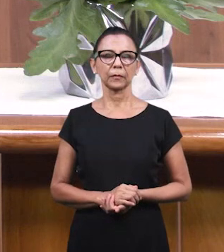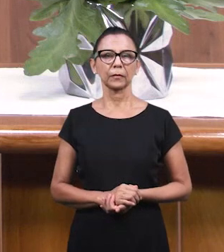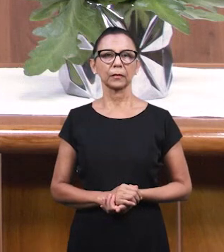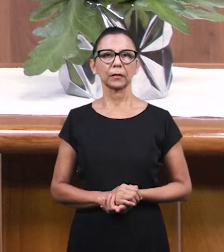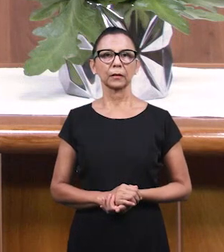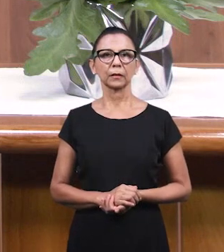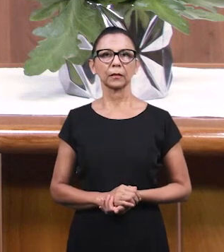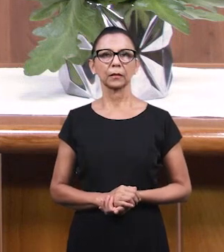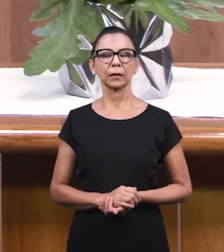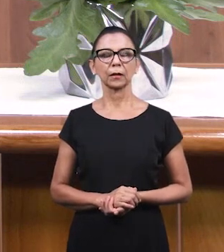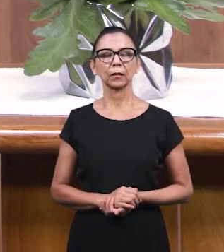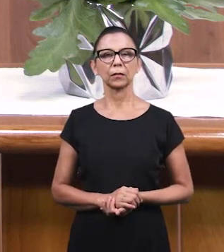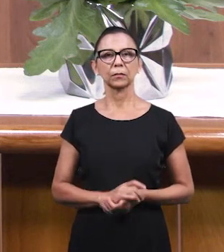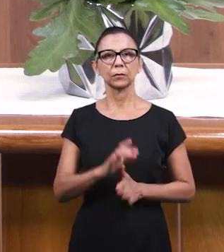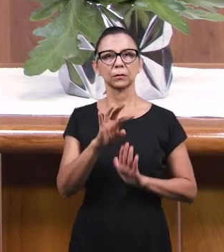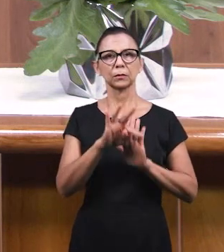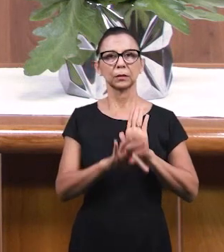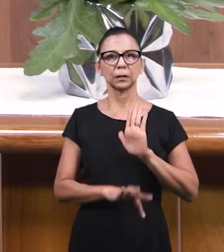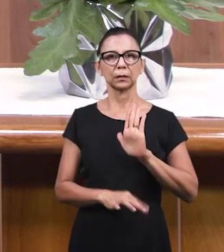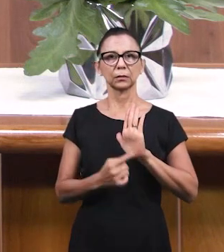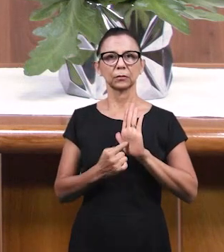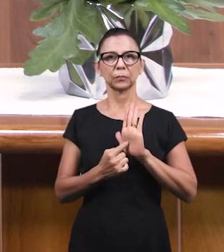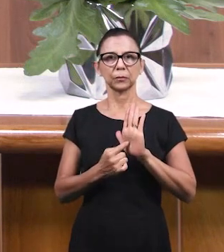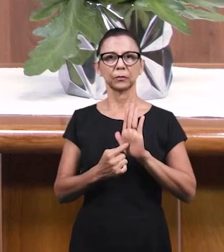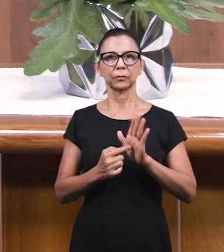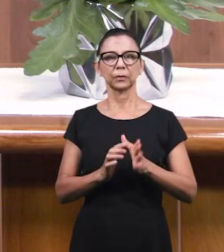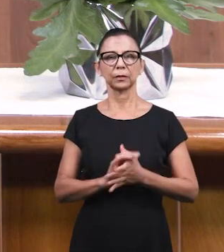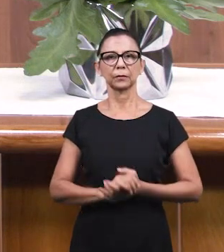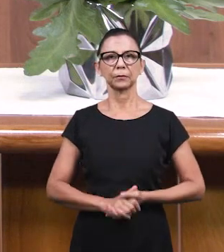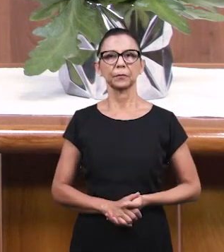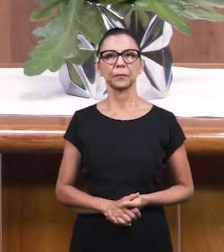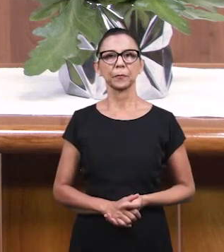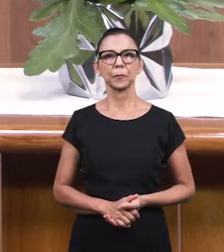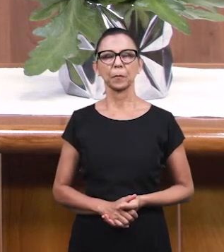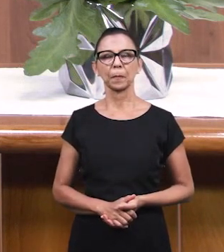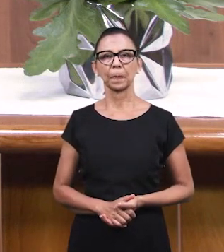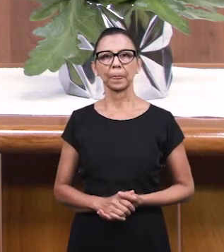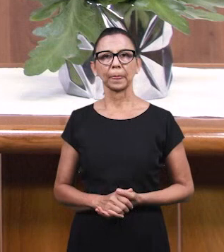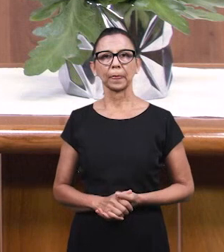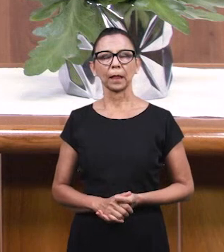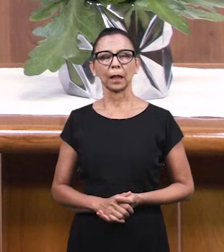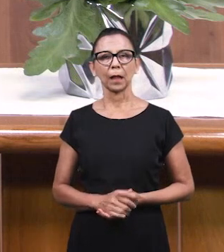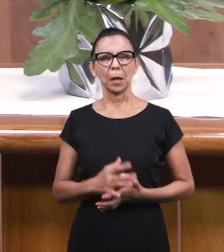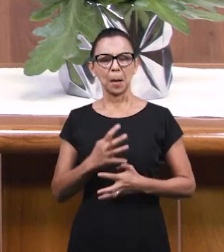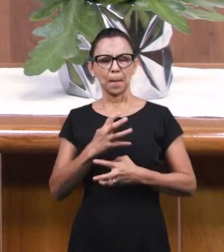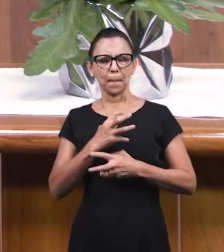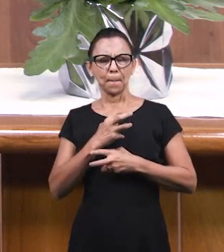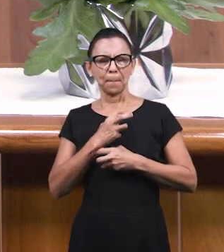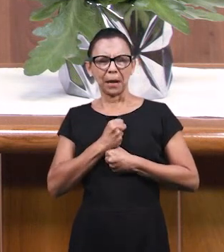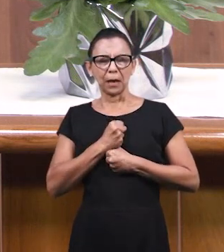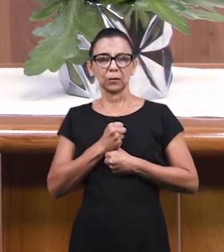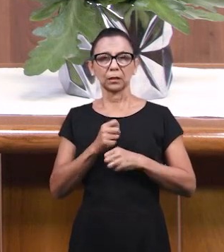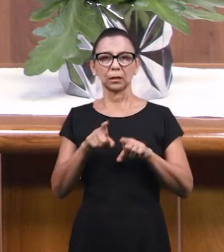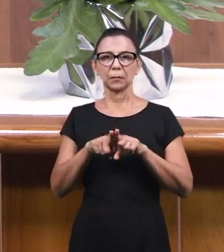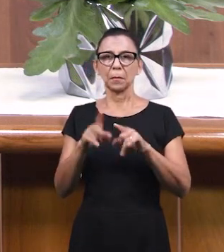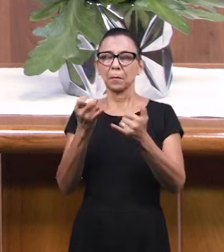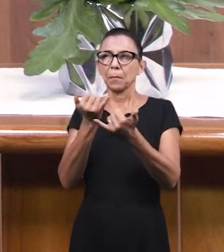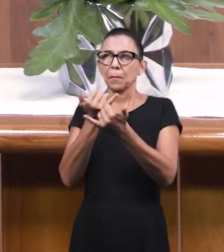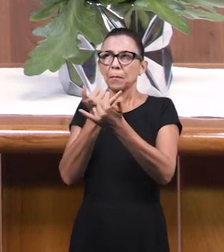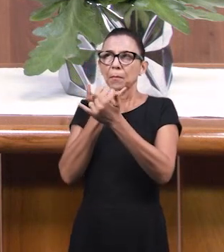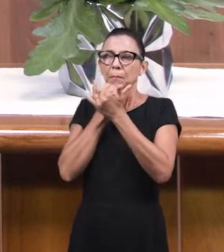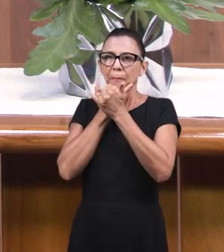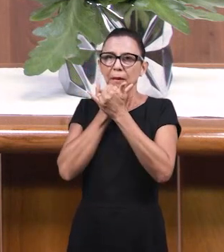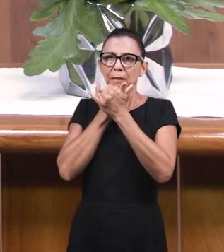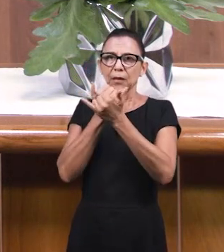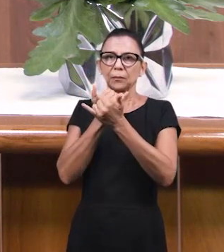Давайте мы зачитаем Священное Писание. И тема сегодня наша, боль и прощение, мы будем